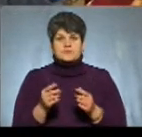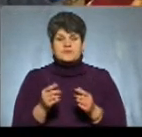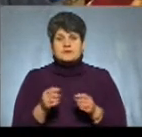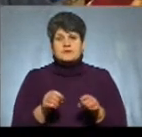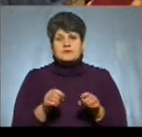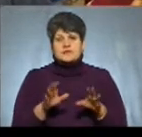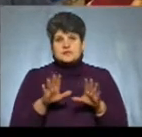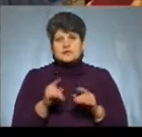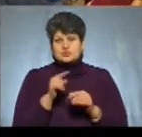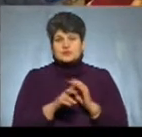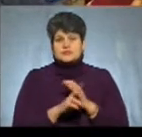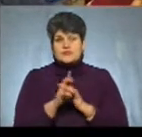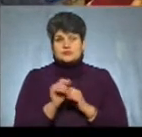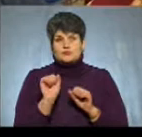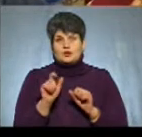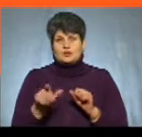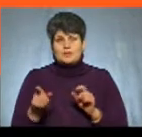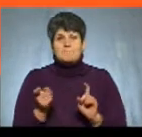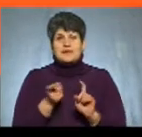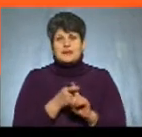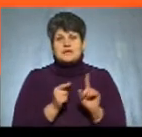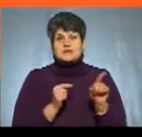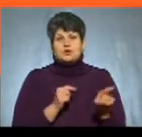то можна було б сказати, щоб і Біблі приєдналися туди, а так.